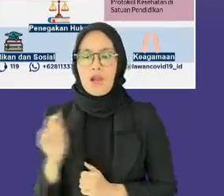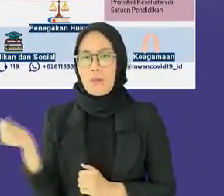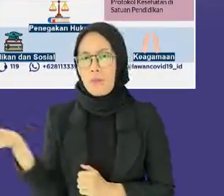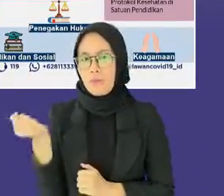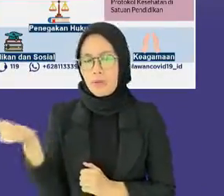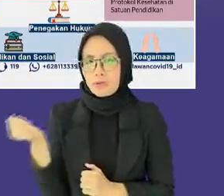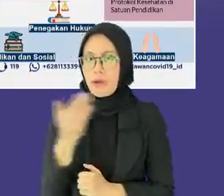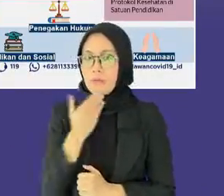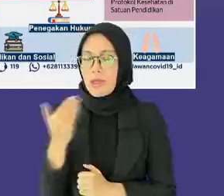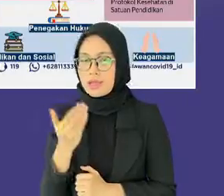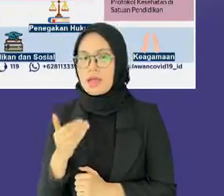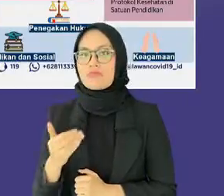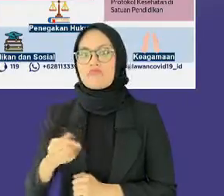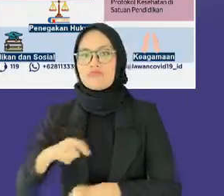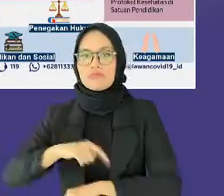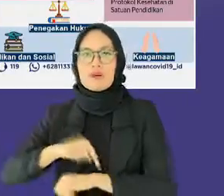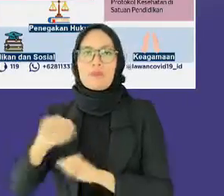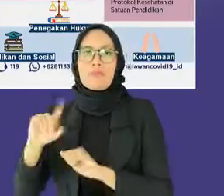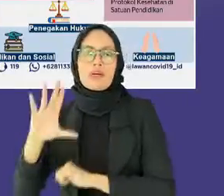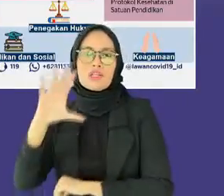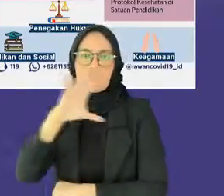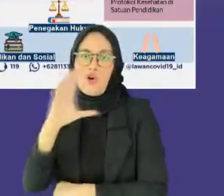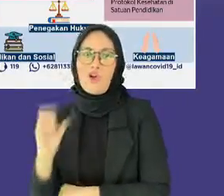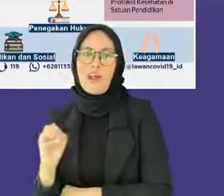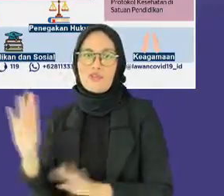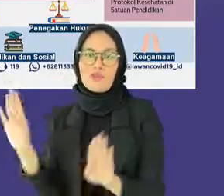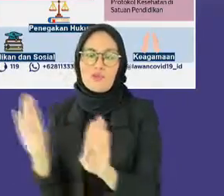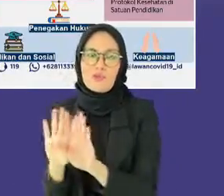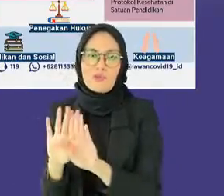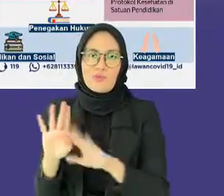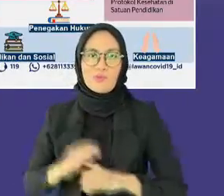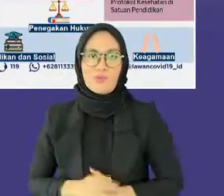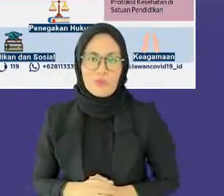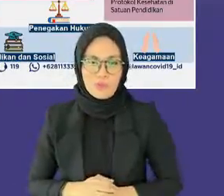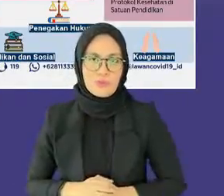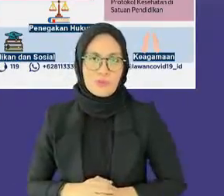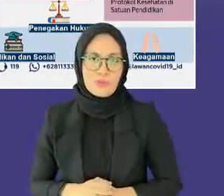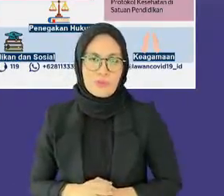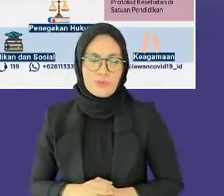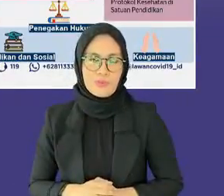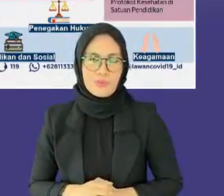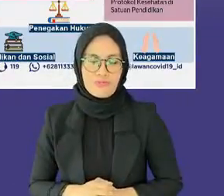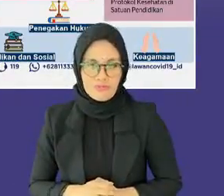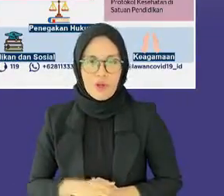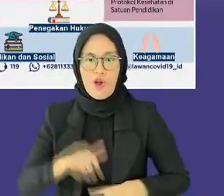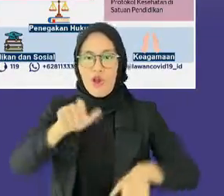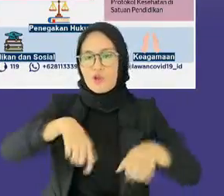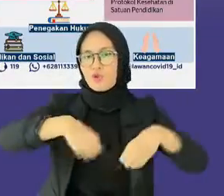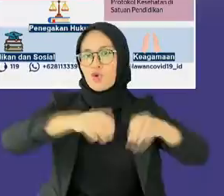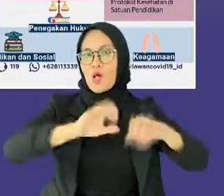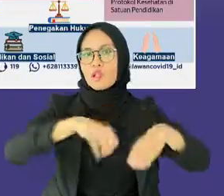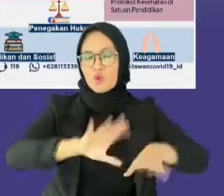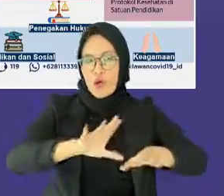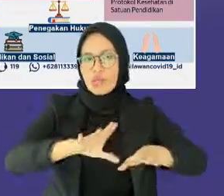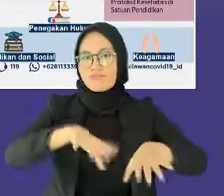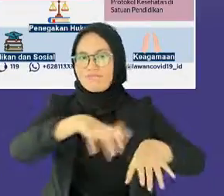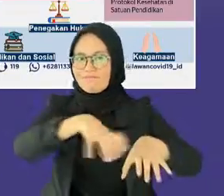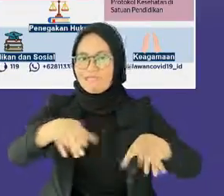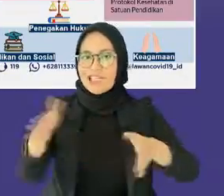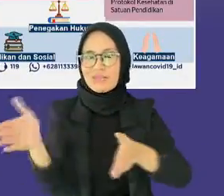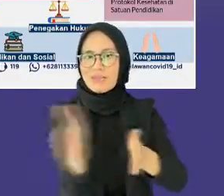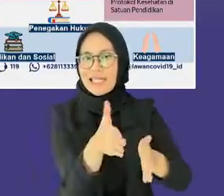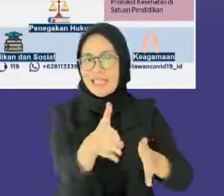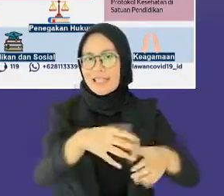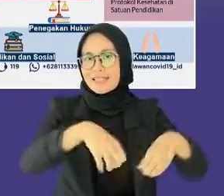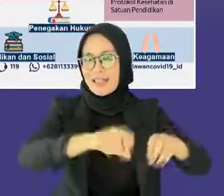.00 operasional pedagang kaki 5 sampai jam 21.00 operasional makan atau